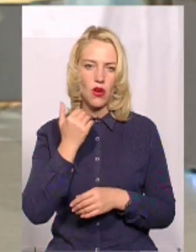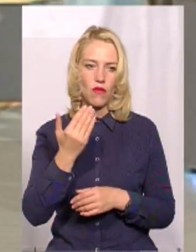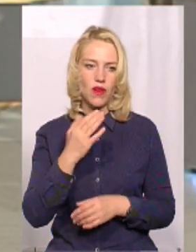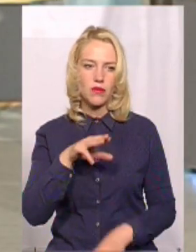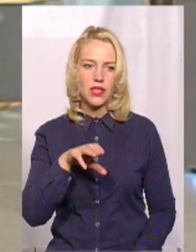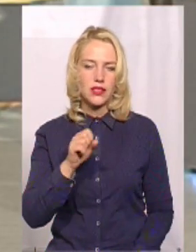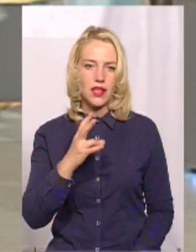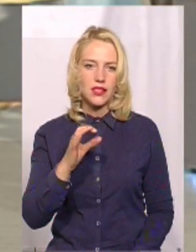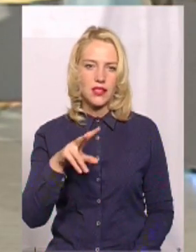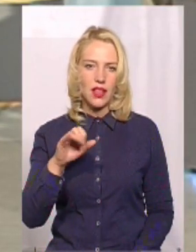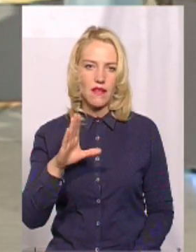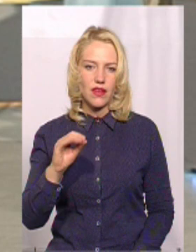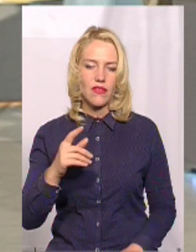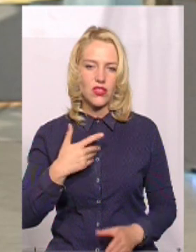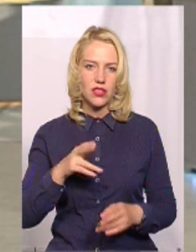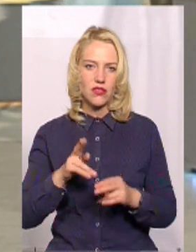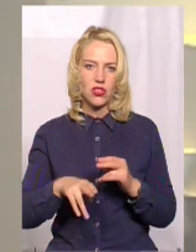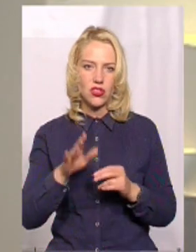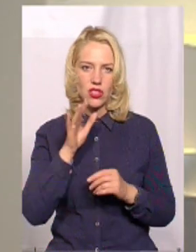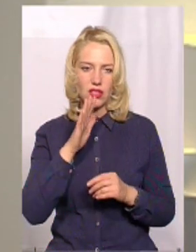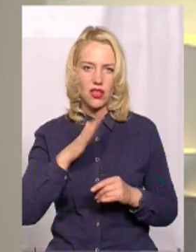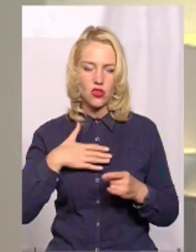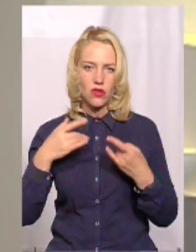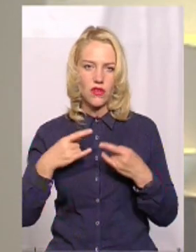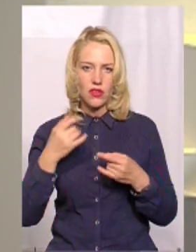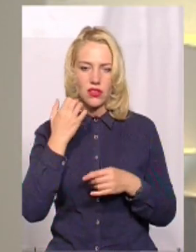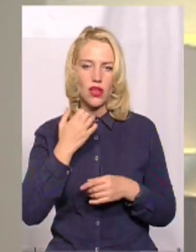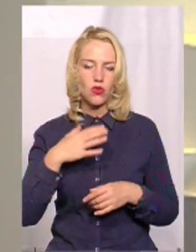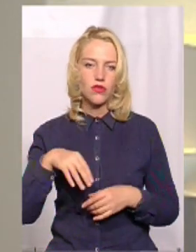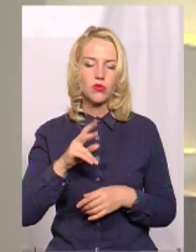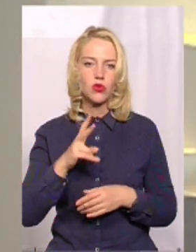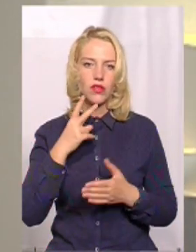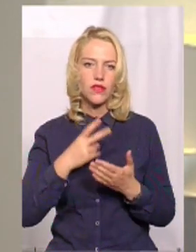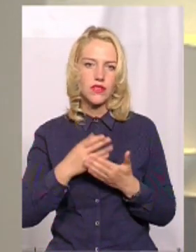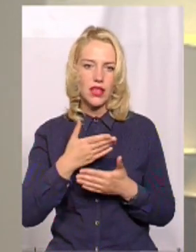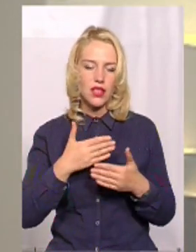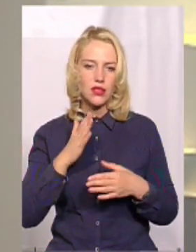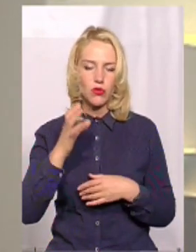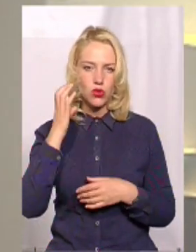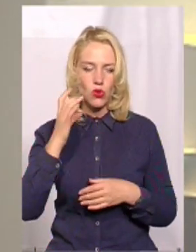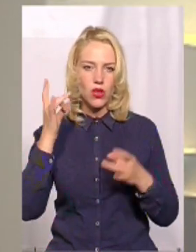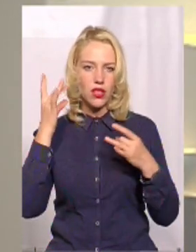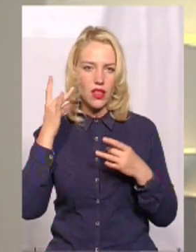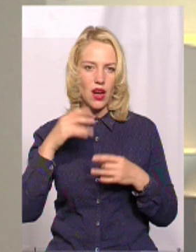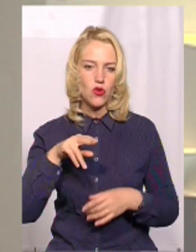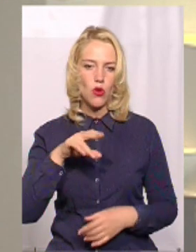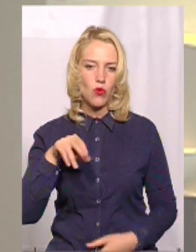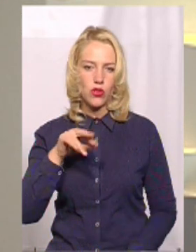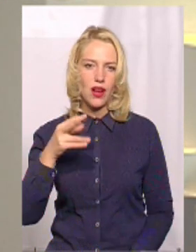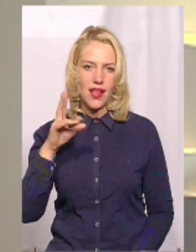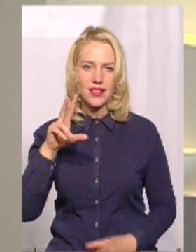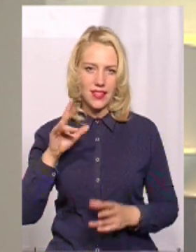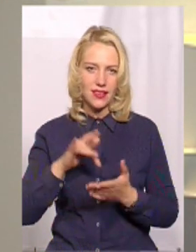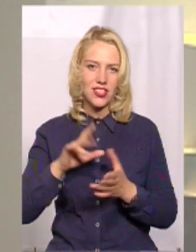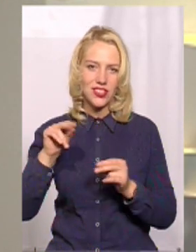Станіславе. Ви черпали ми вже час нашого ефіру. Дякую всім, хто нас дивився і буде слухати на радіо Поділля Центр. Вдалого вечора